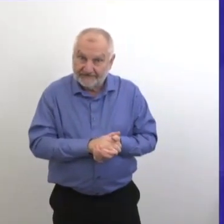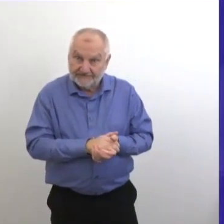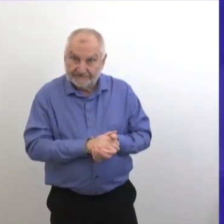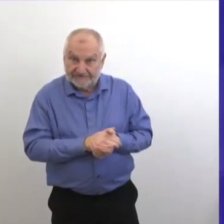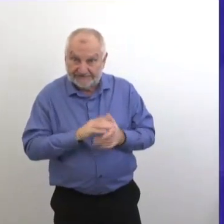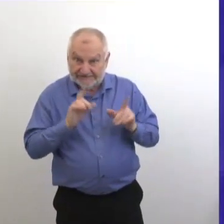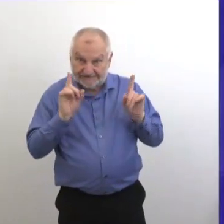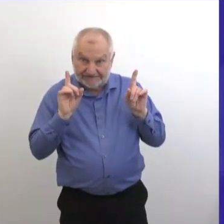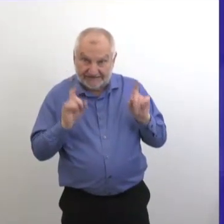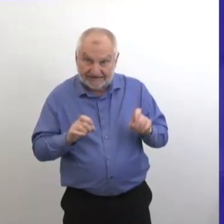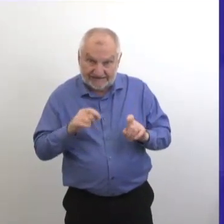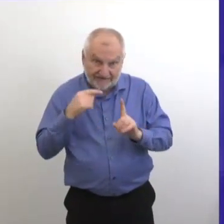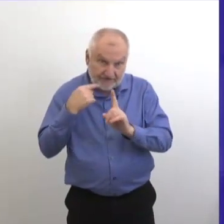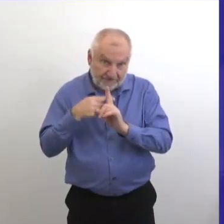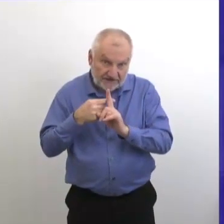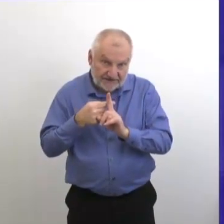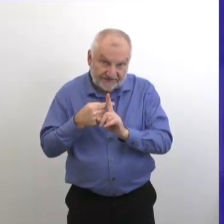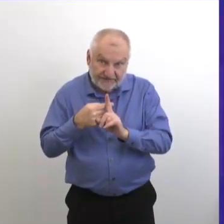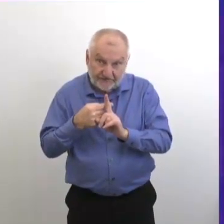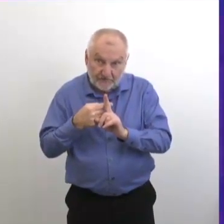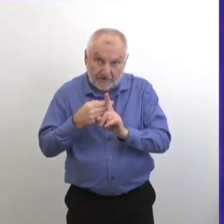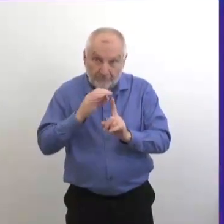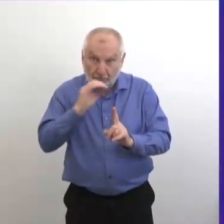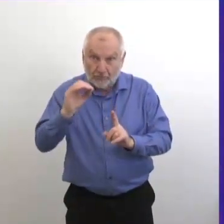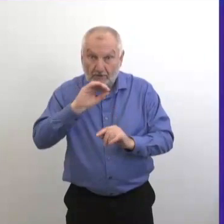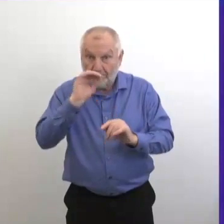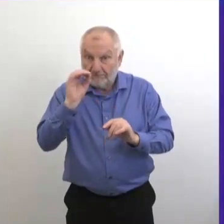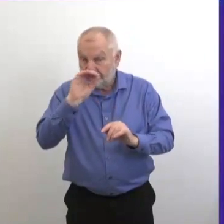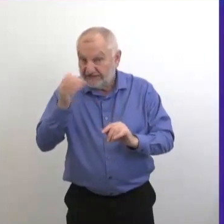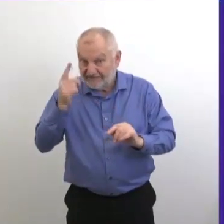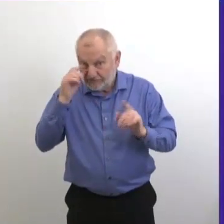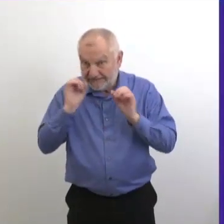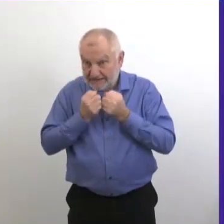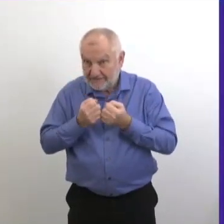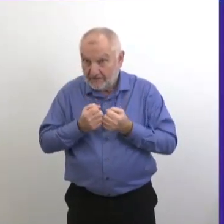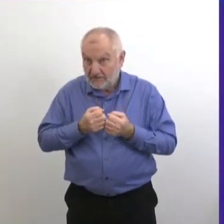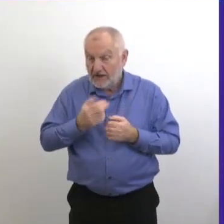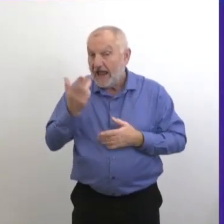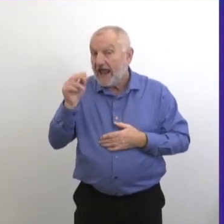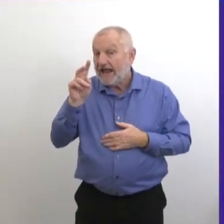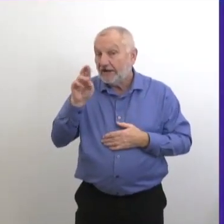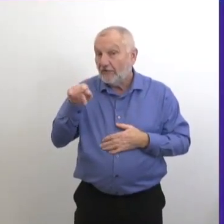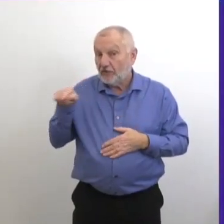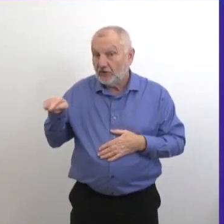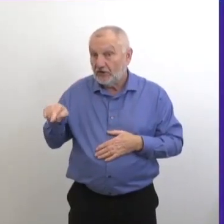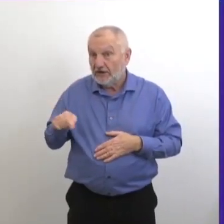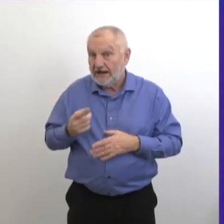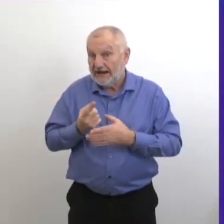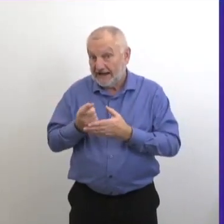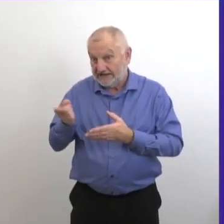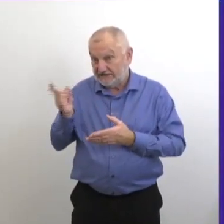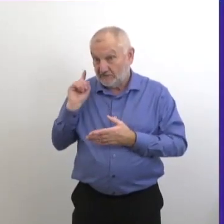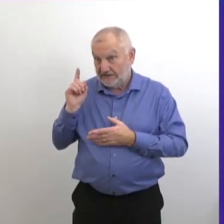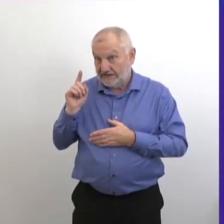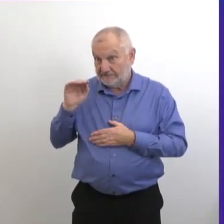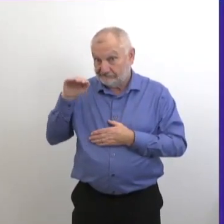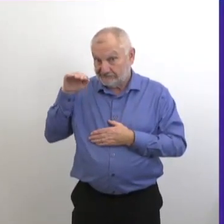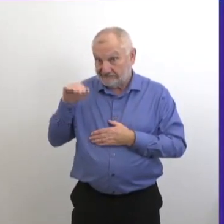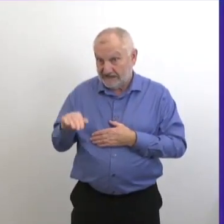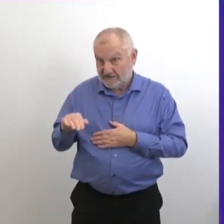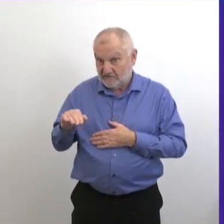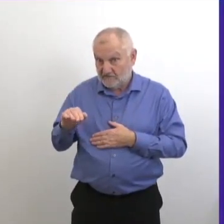Alors, est-ce qu'on a un taux de positivité pour la région de Steinbach et Hanover ? Je n'ai pas de mise à jour là-dessus.